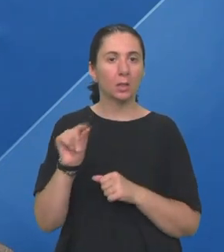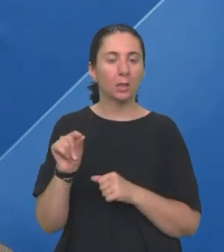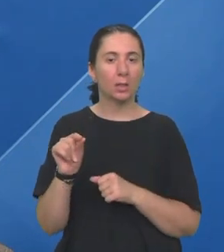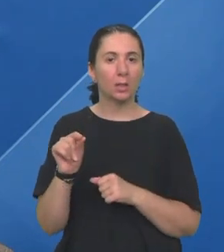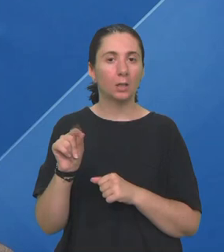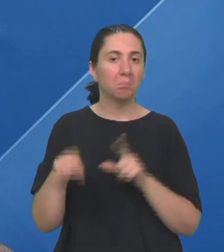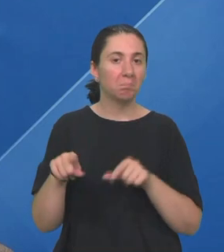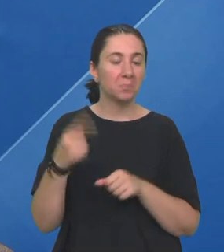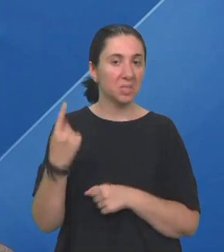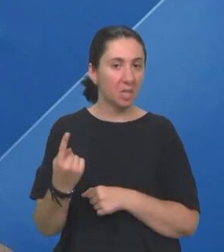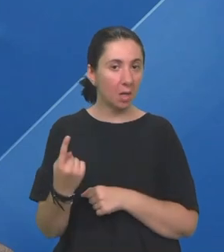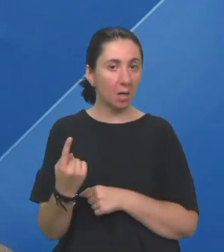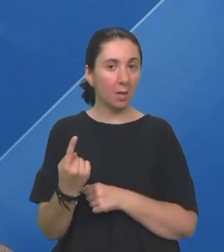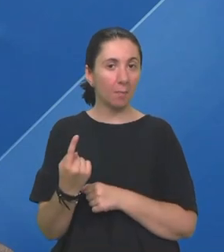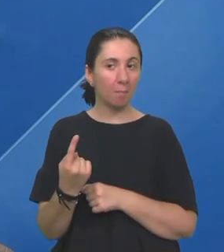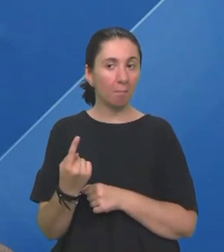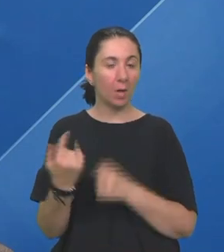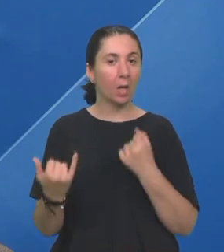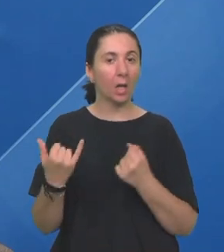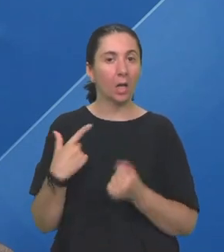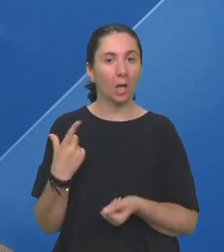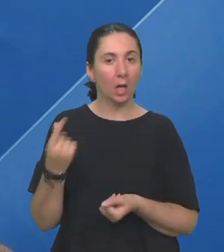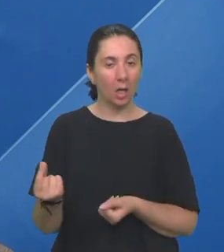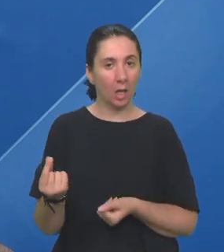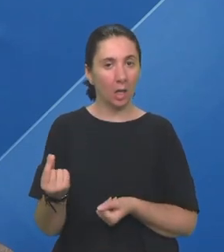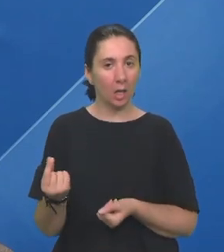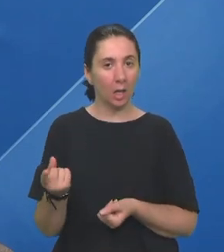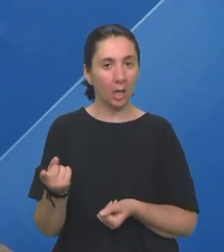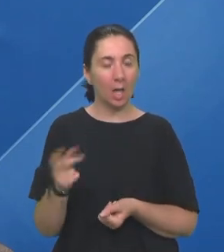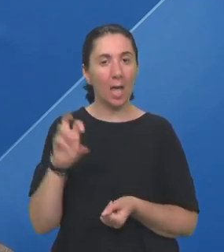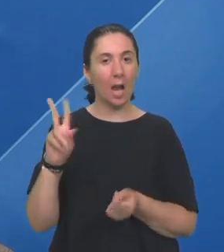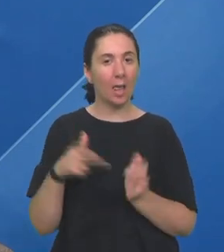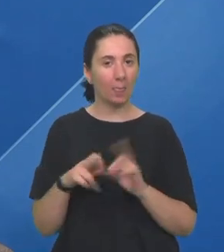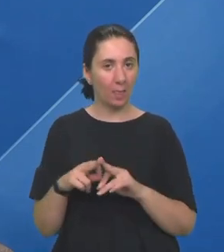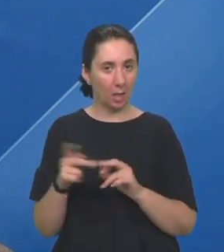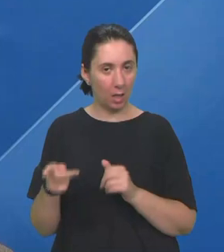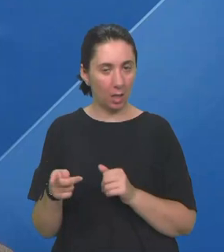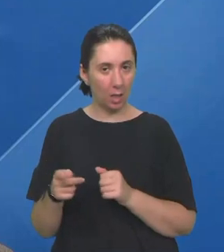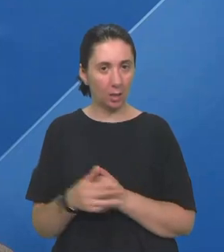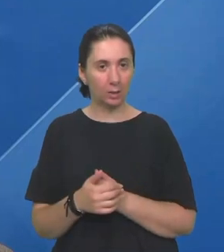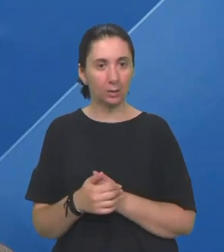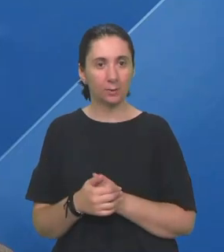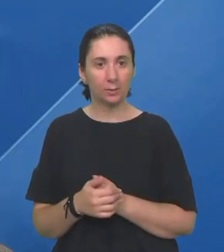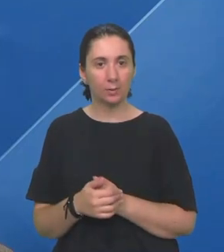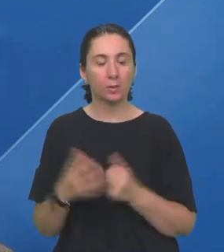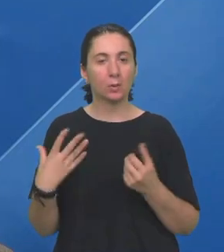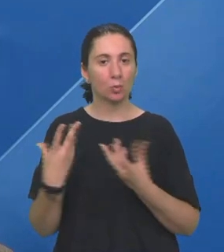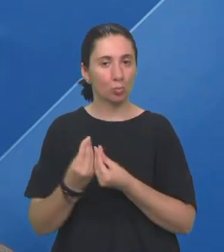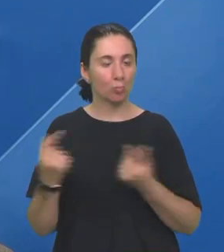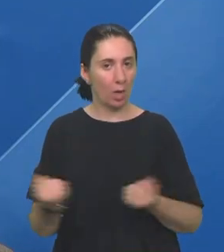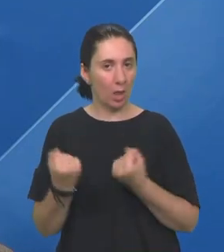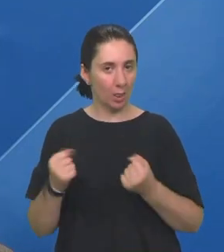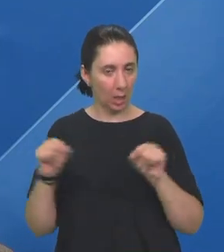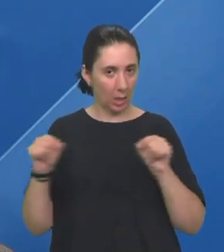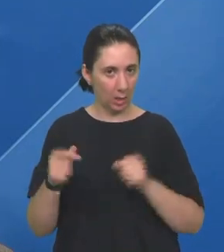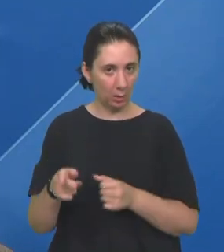Nekad idem sama Ili sa... Elenom Zajedno treniramo